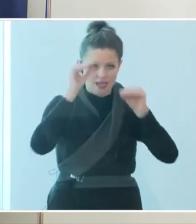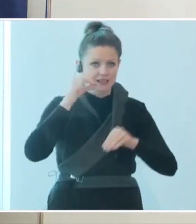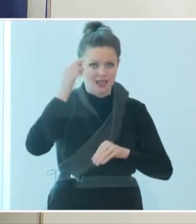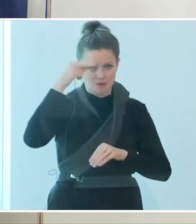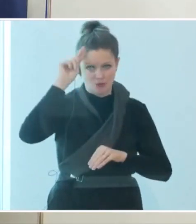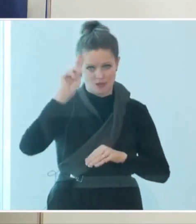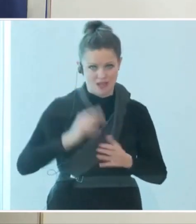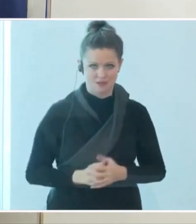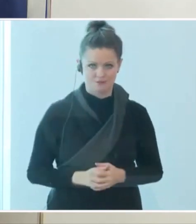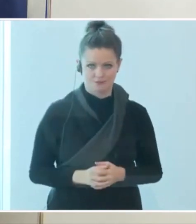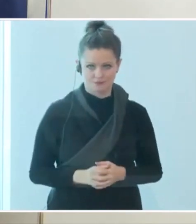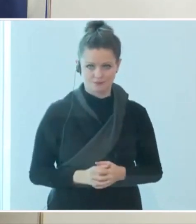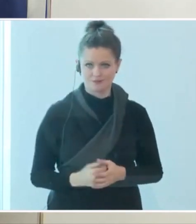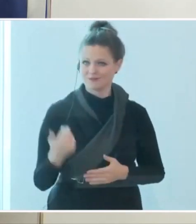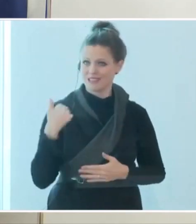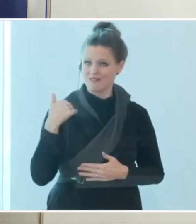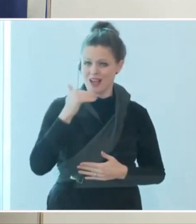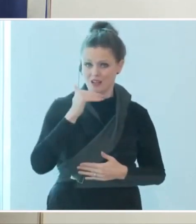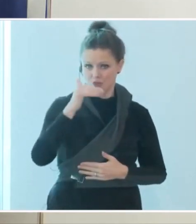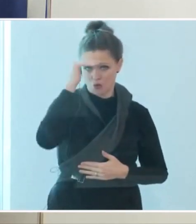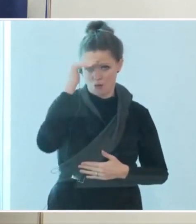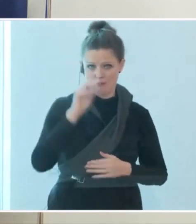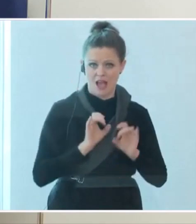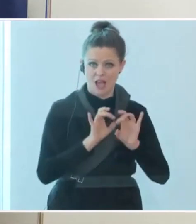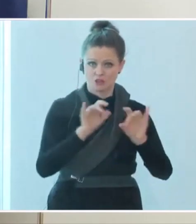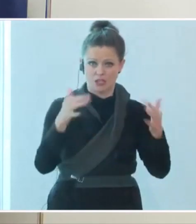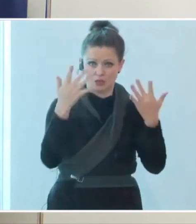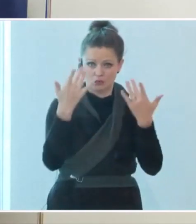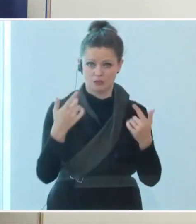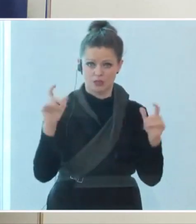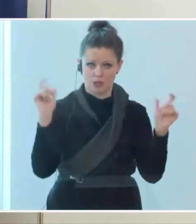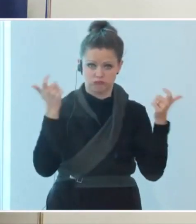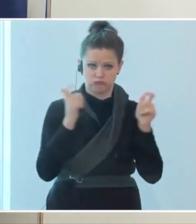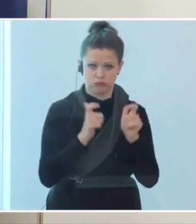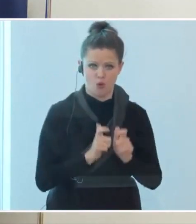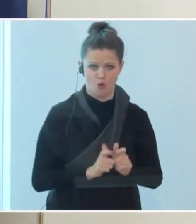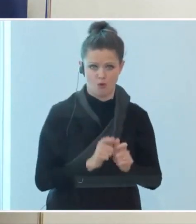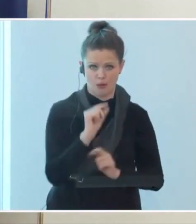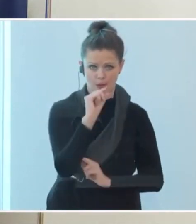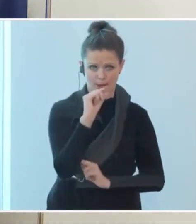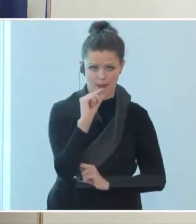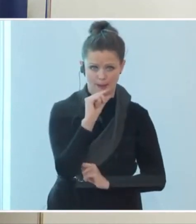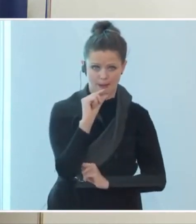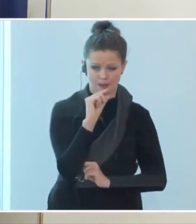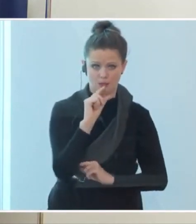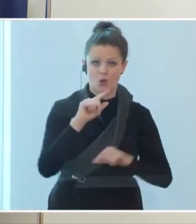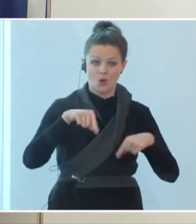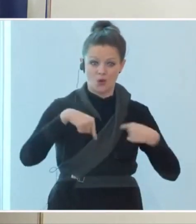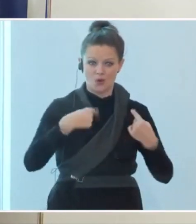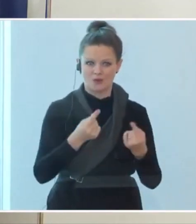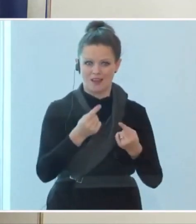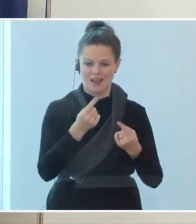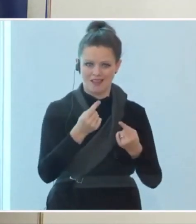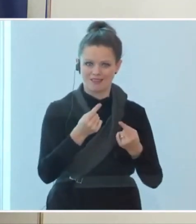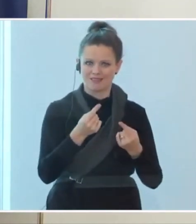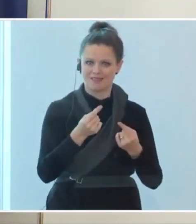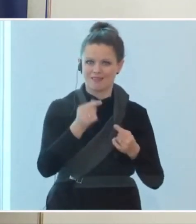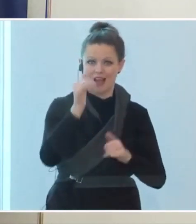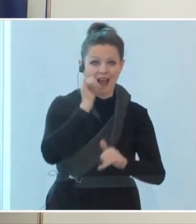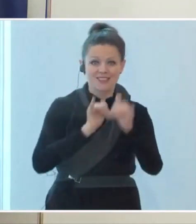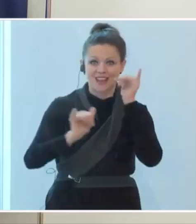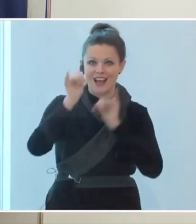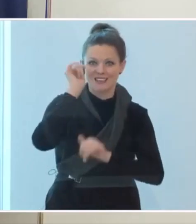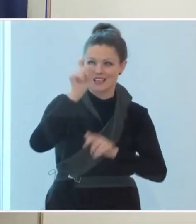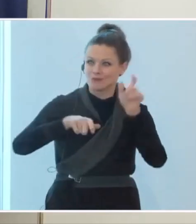Sommer sehr, sehr niedrige Ansteckungszahlen nach dem Lockdown und haben dann durch Reiserückkehrer und